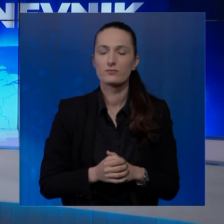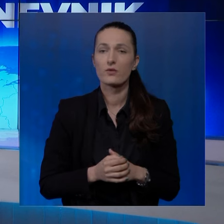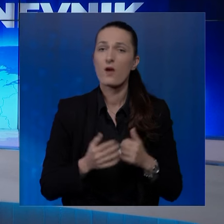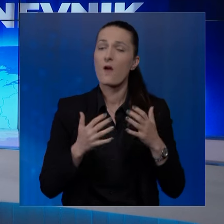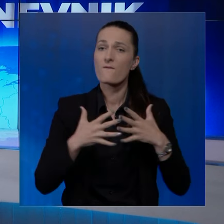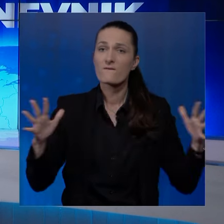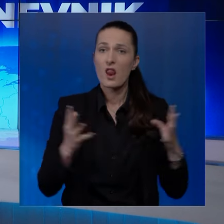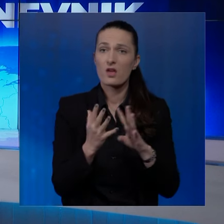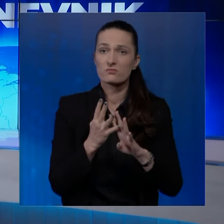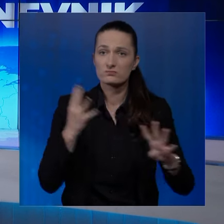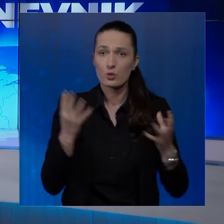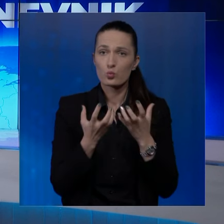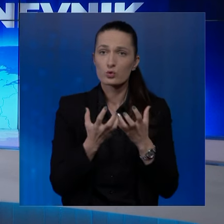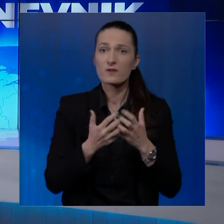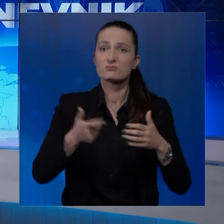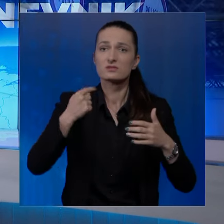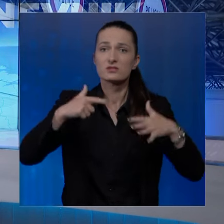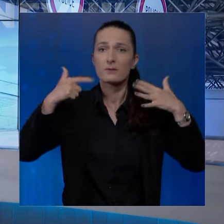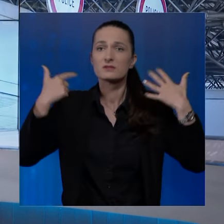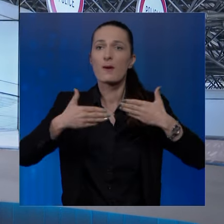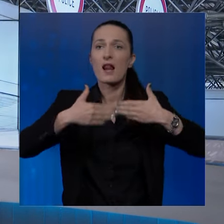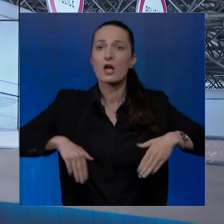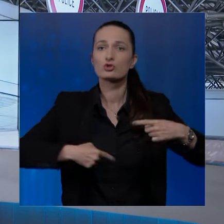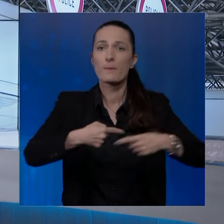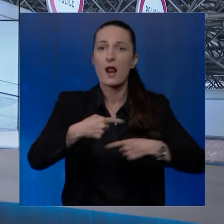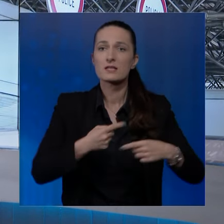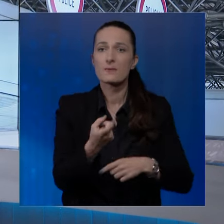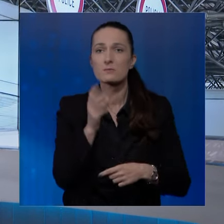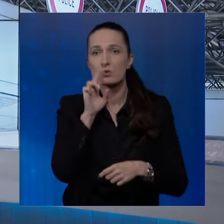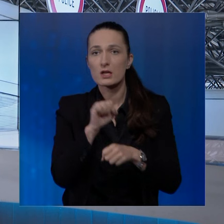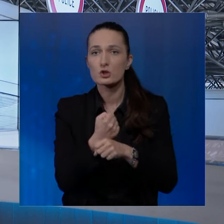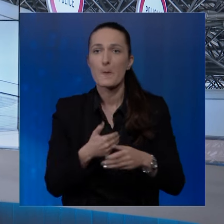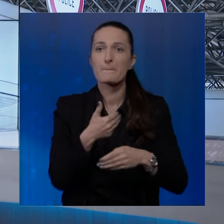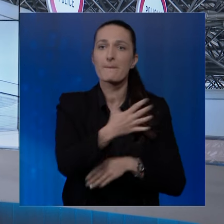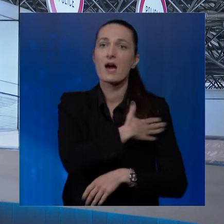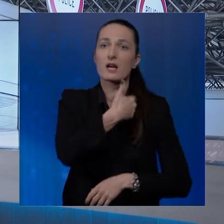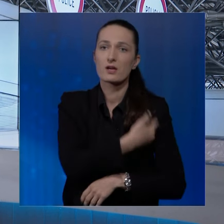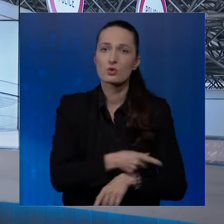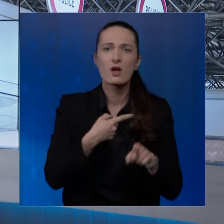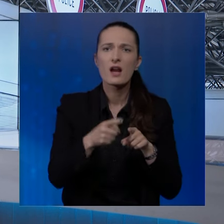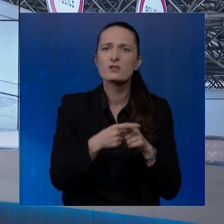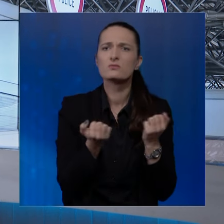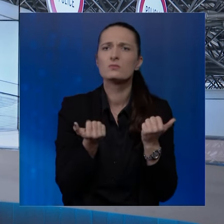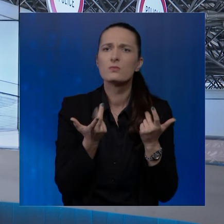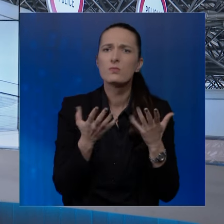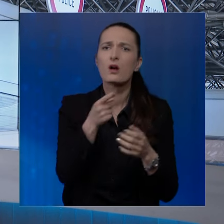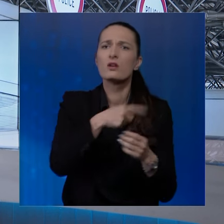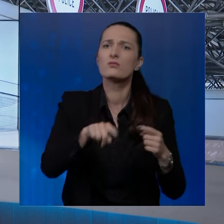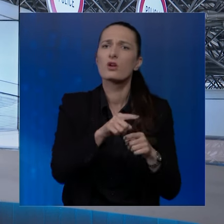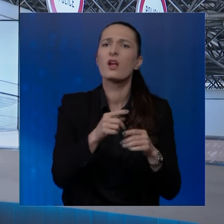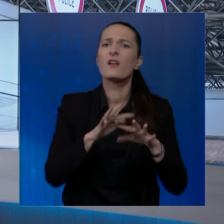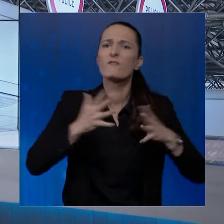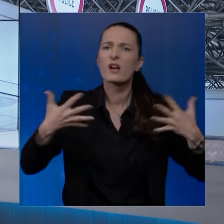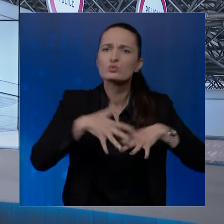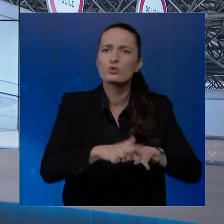Velike gužve već sedmicama su na graničnim prelazima iz Bosne i Hercegovine prema Hrvatskoj. Razlazi su brojnija, među njima svakako ti što je